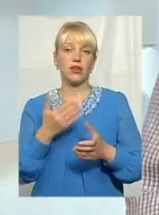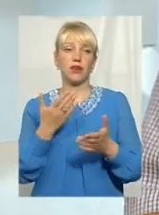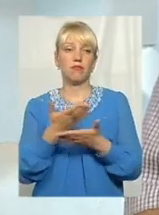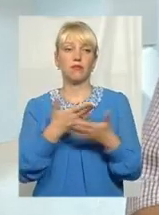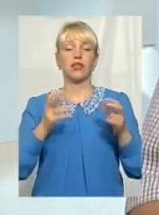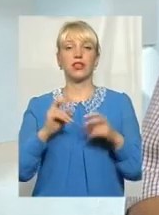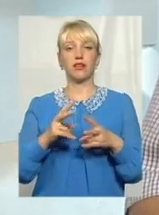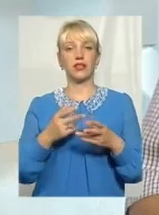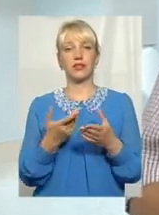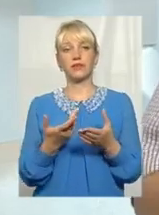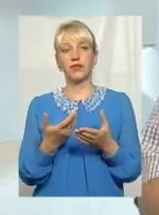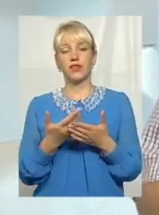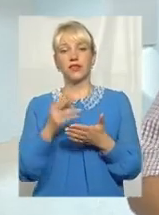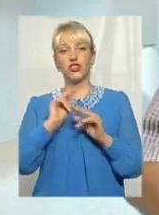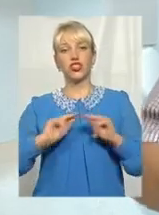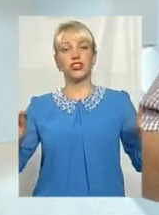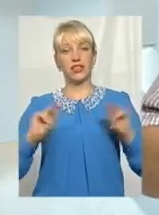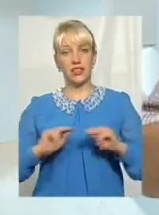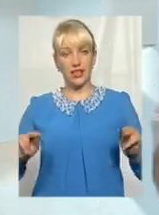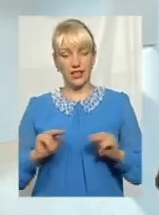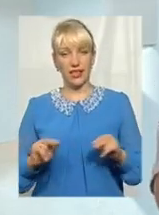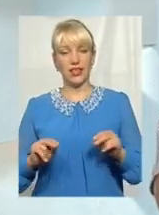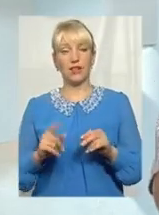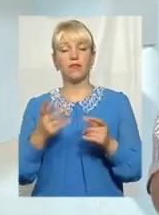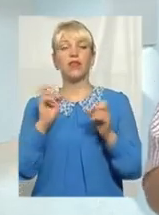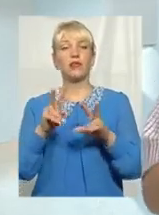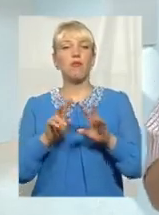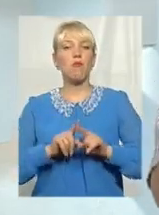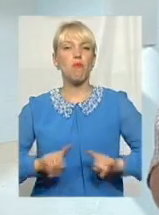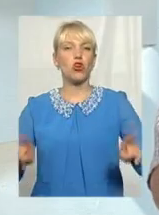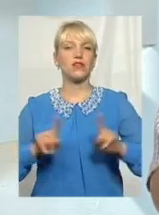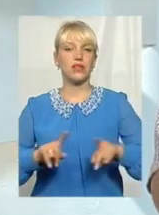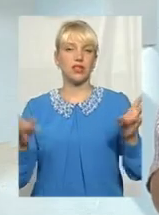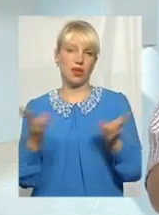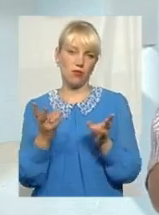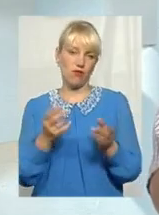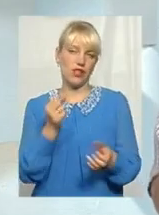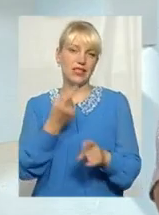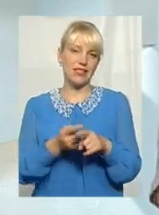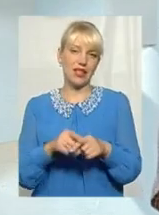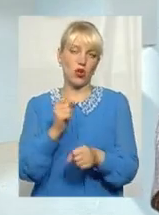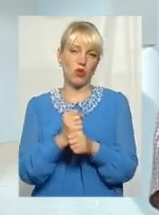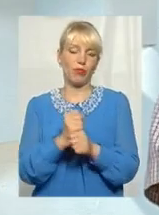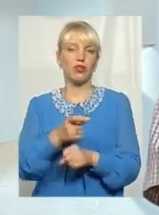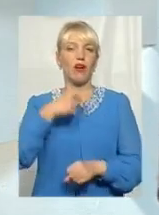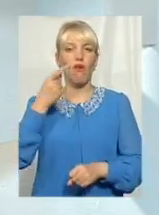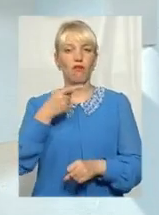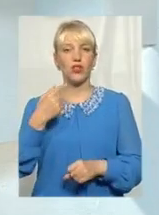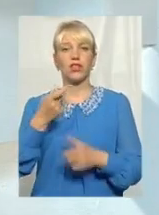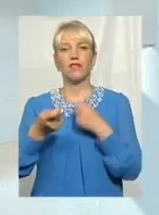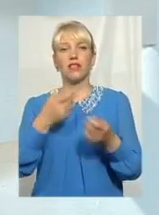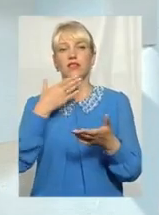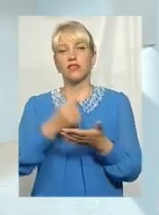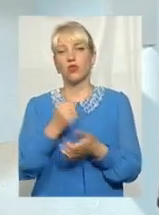якості якихось певних вчителів і просвітителів, повинні це робити, говорити. Влада, вона свою